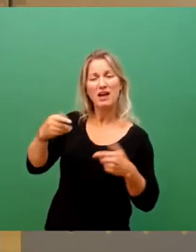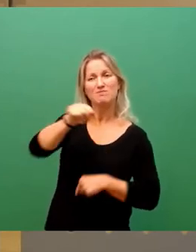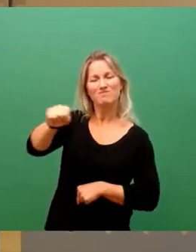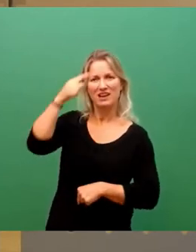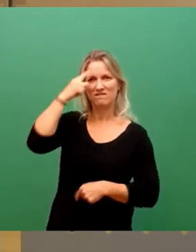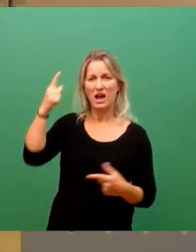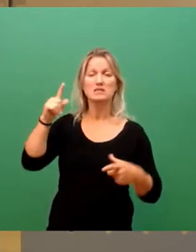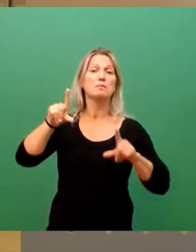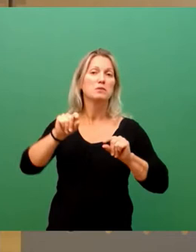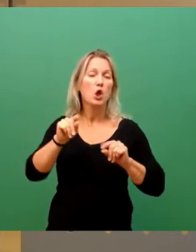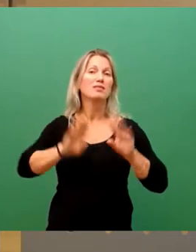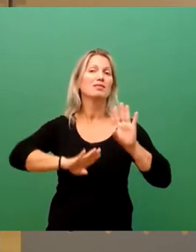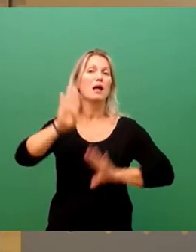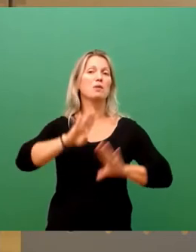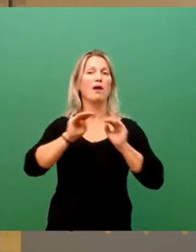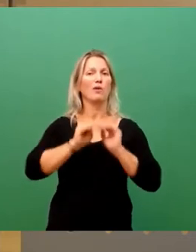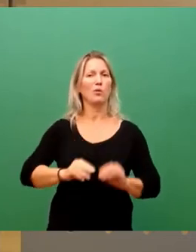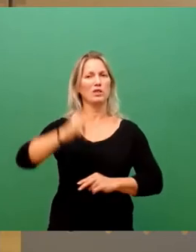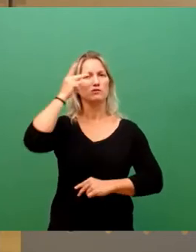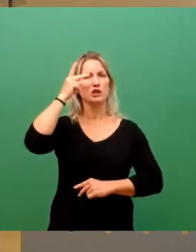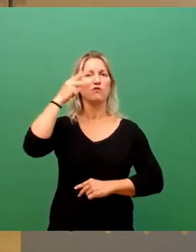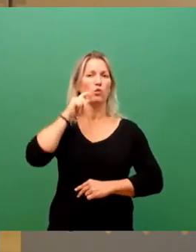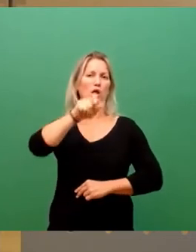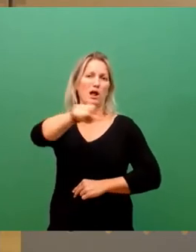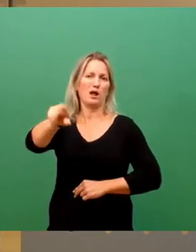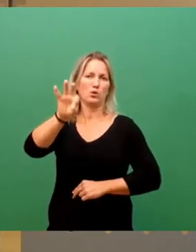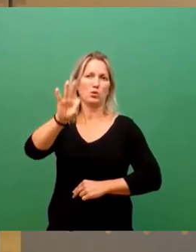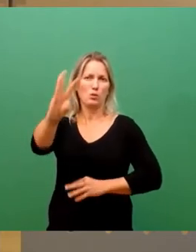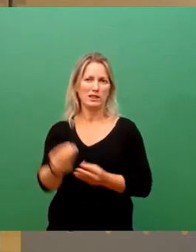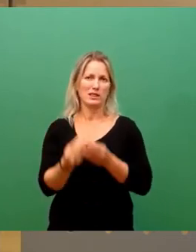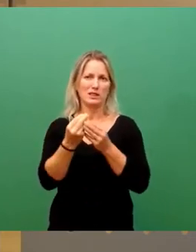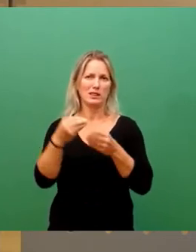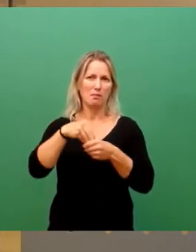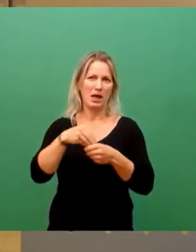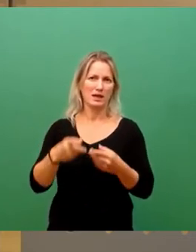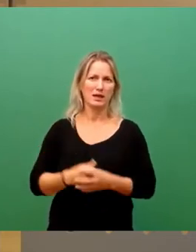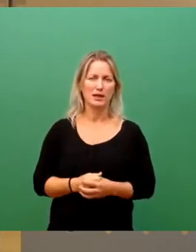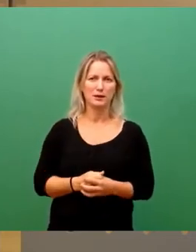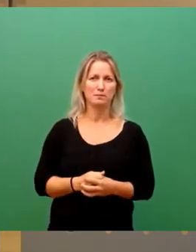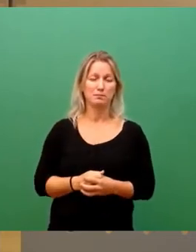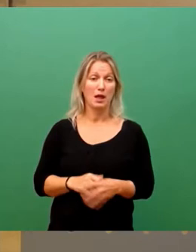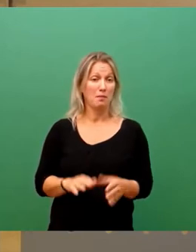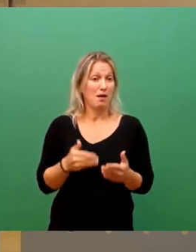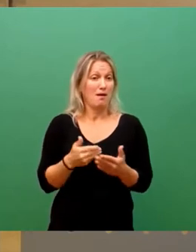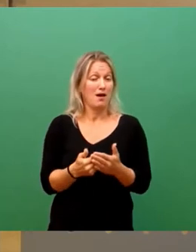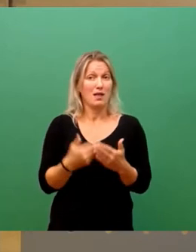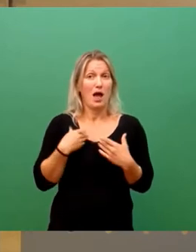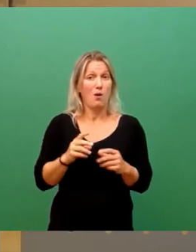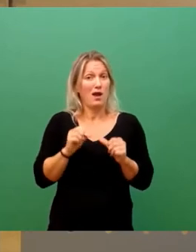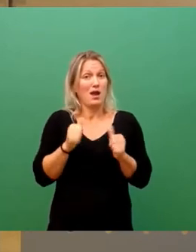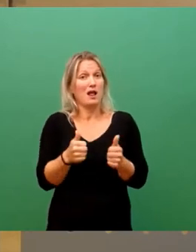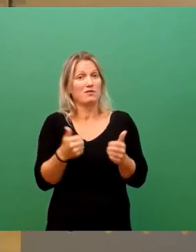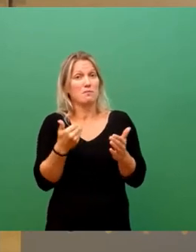Grundverständnis auch der Bürger, wenn wir das so tun. Es hilft am Ende auch Konflikte von